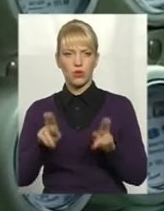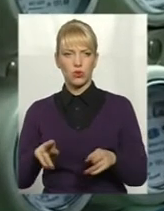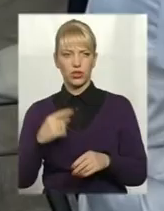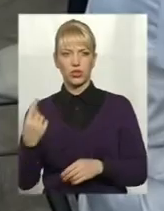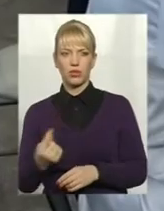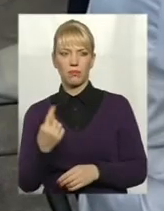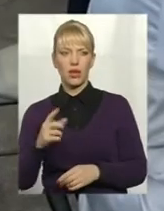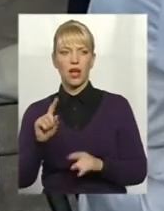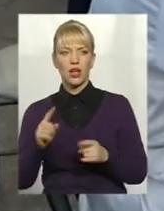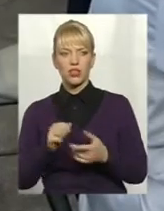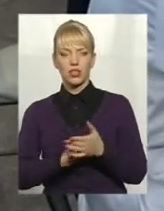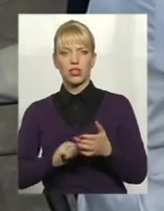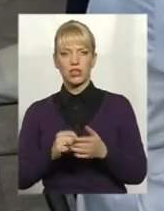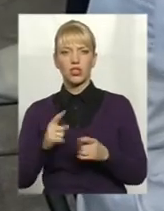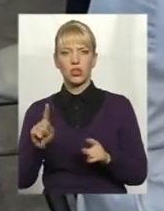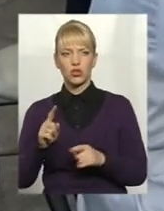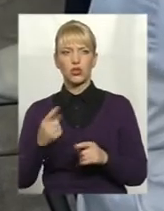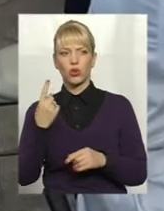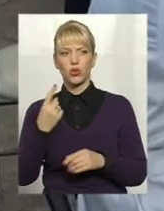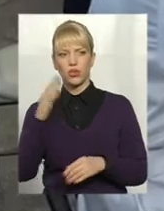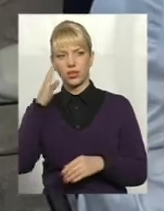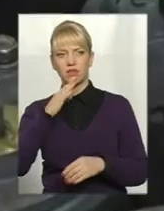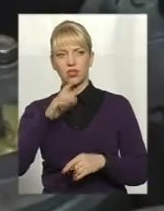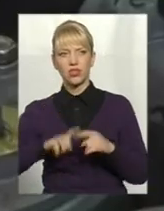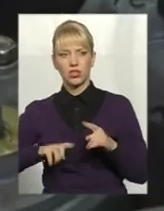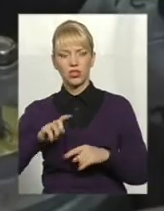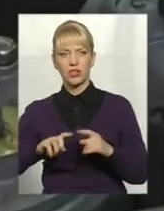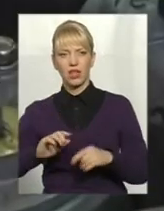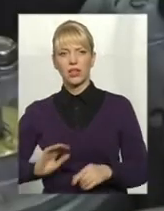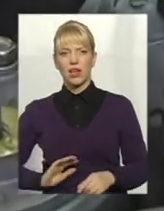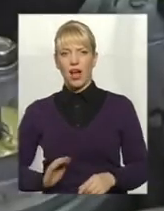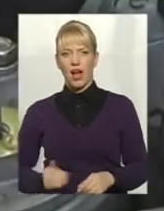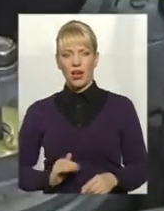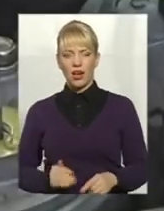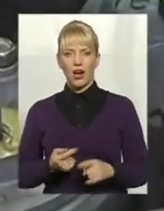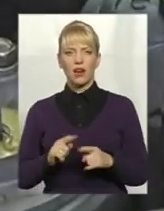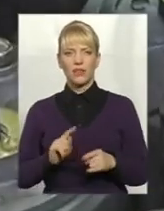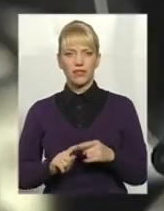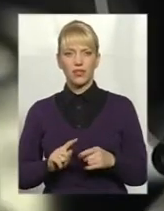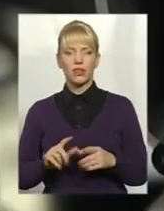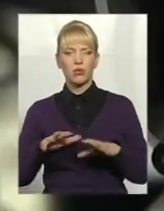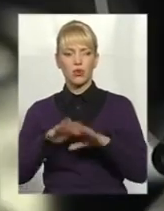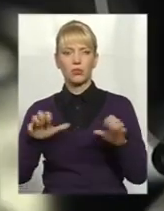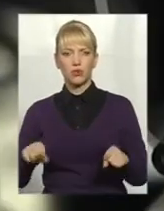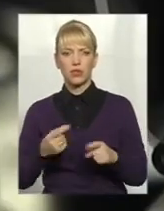приладам, а через те, що один із вітчизняних олігархів фактично монополізував цей ринок. Із приходом нової влади,